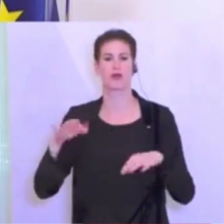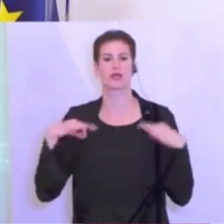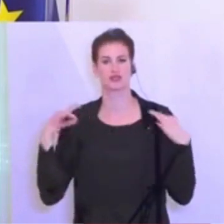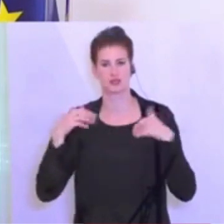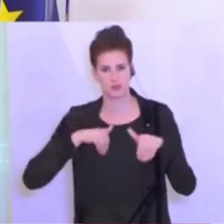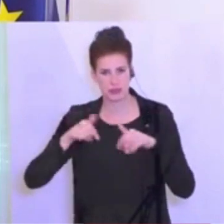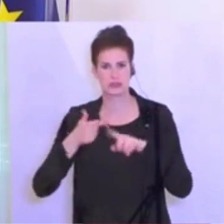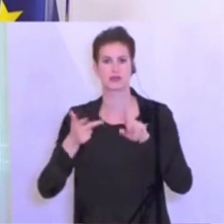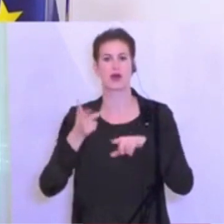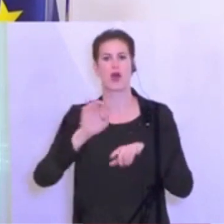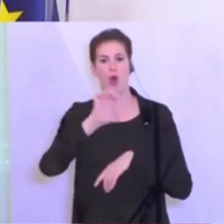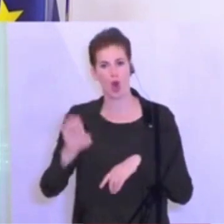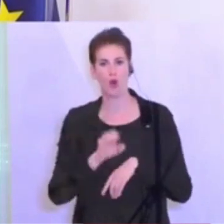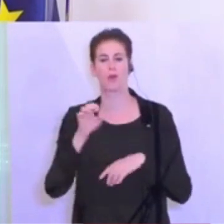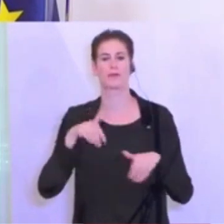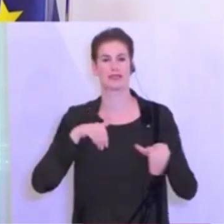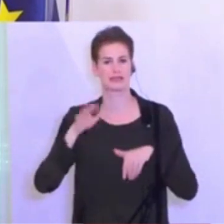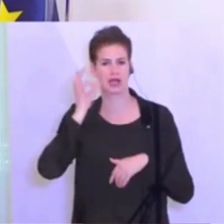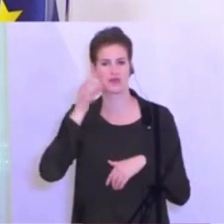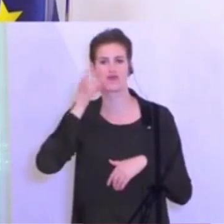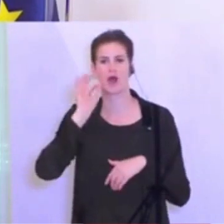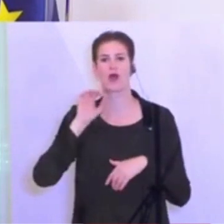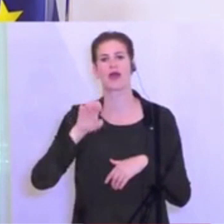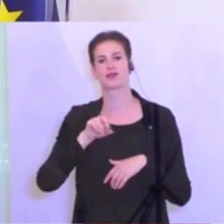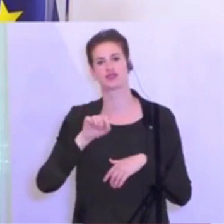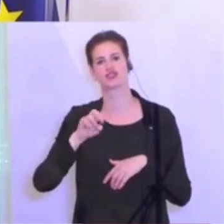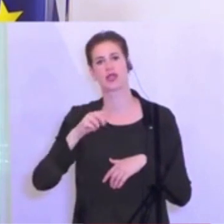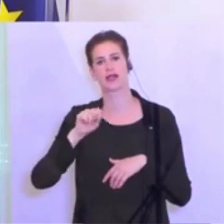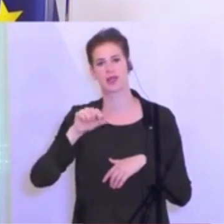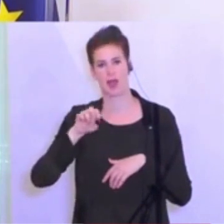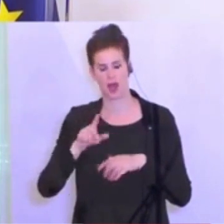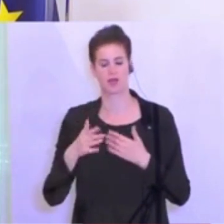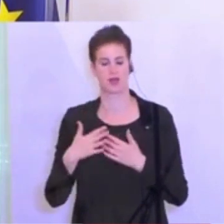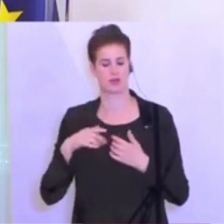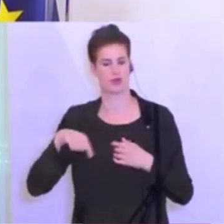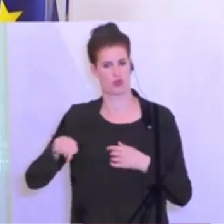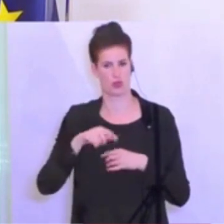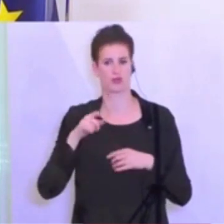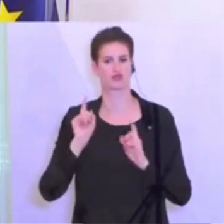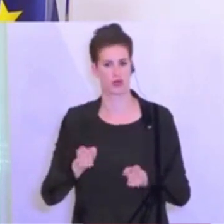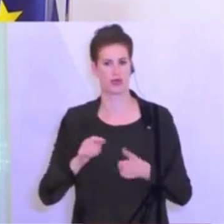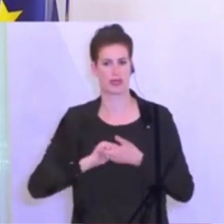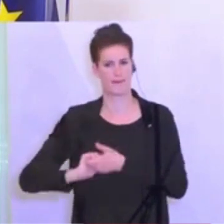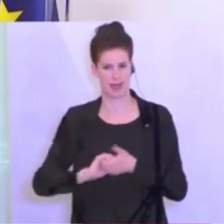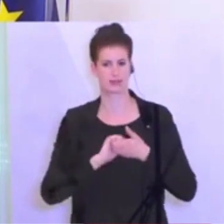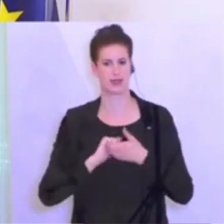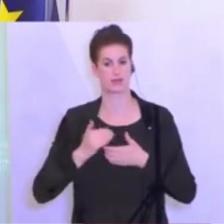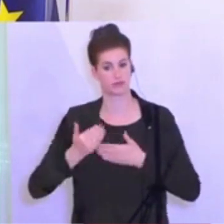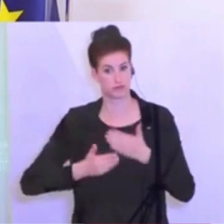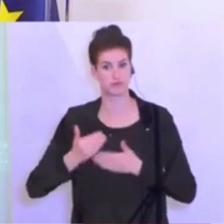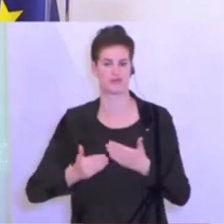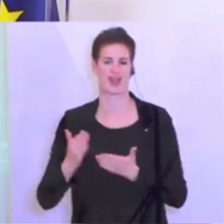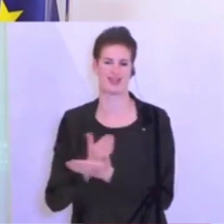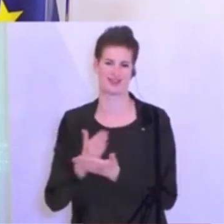Europaministerin mit Edstadler und dort soll gemeinsam dann das Vorgehen entschieden werden für all